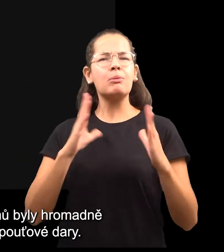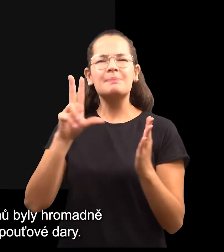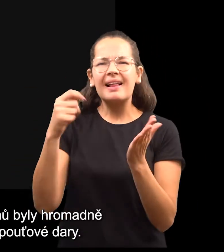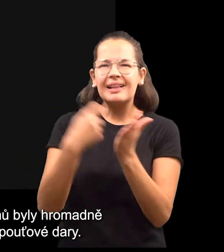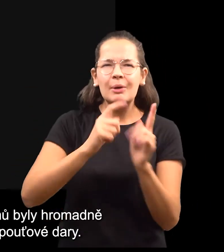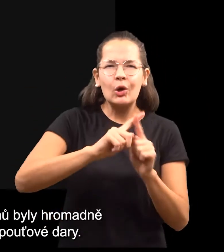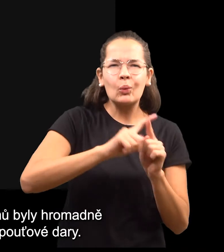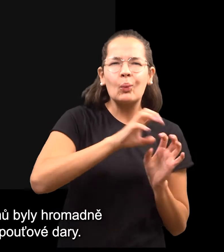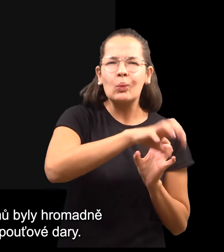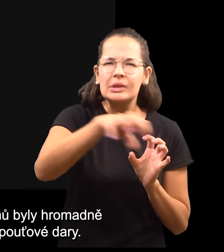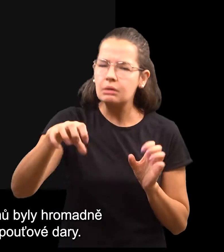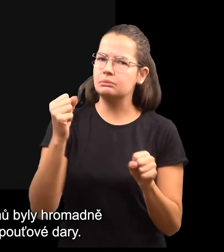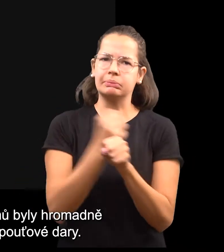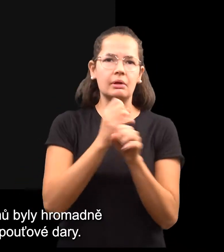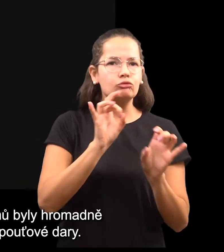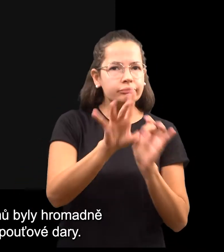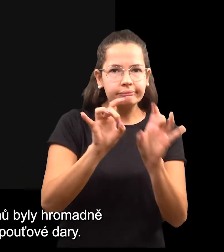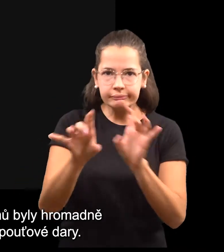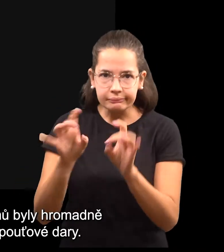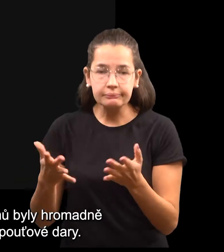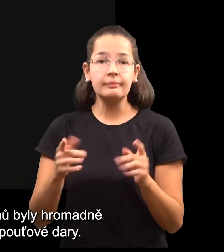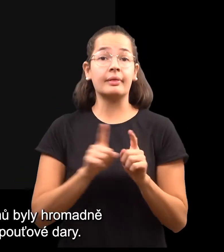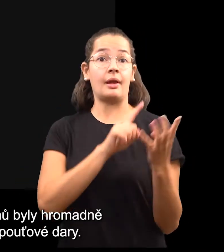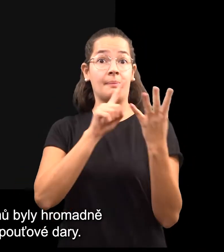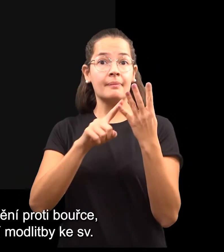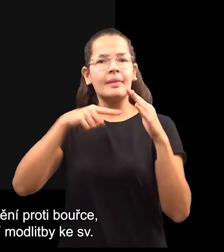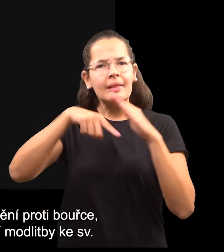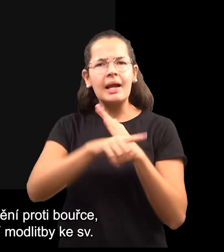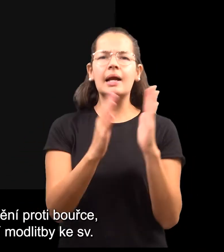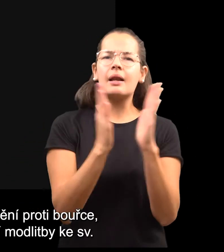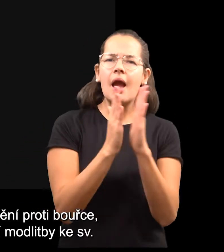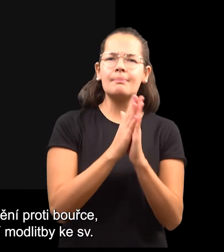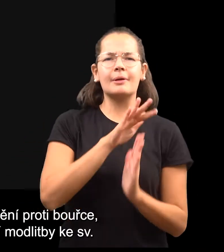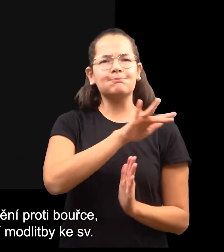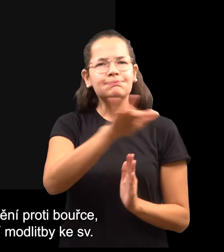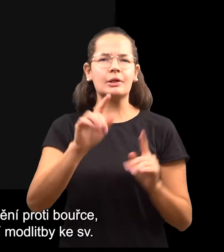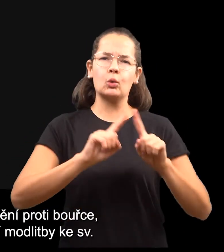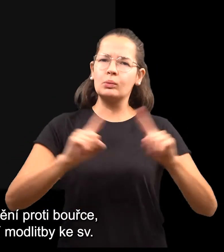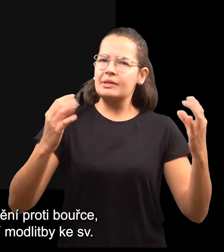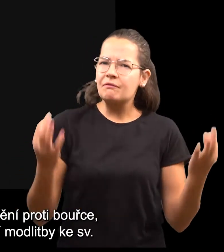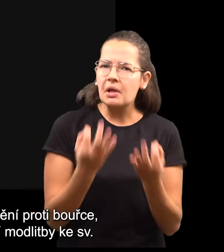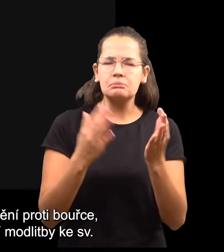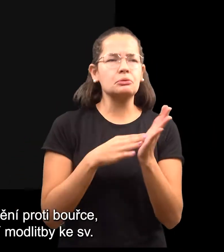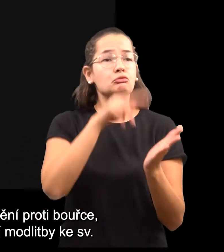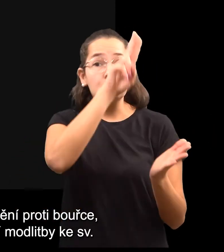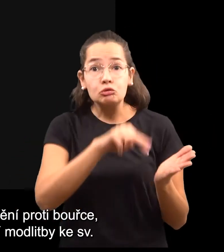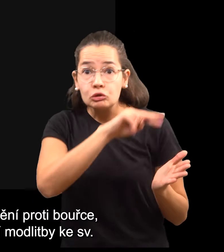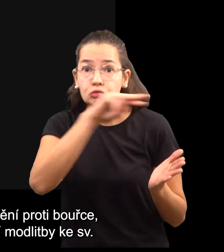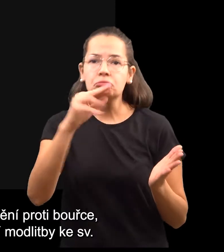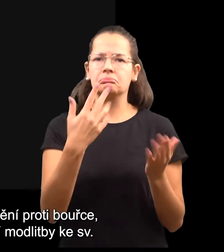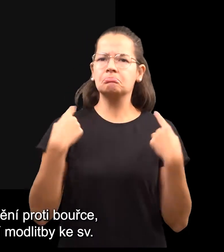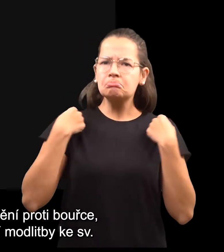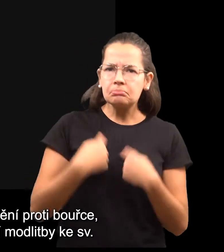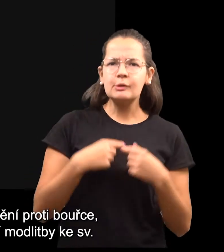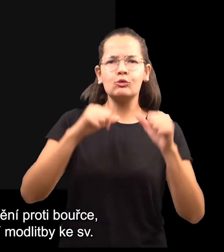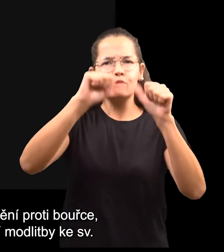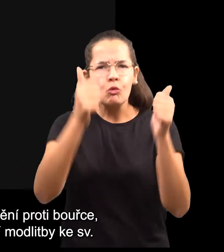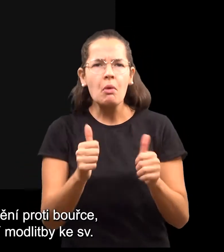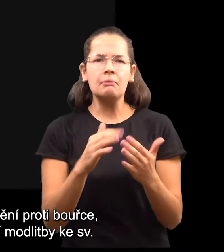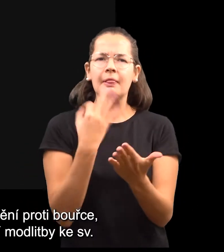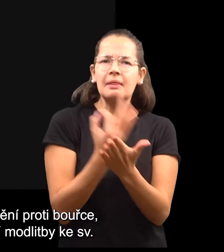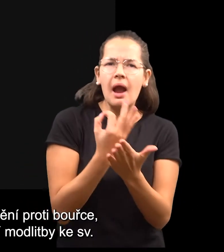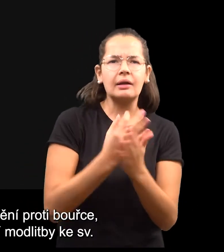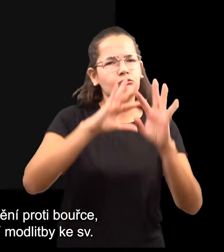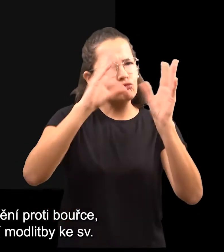chrámů byly hromadně odstraňovány devocionálie a pouťové dary. Zakázáno bylo například vyzvánění proti bouřce, žehnání chleba,